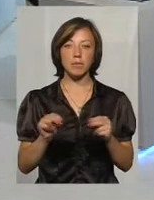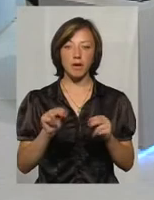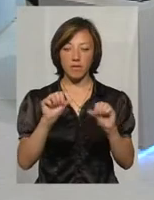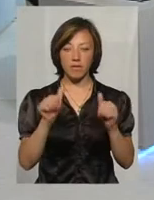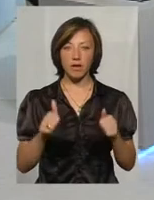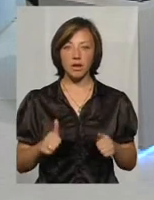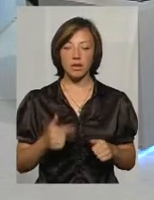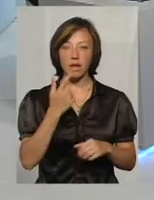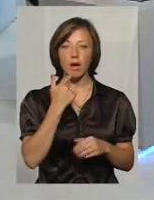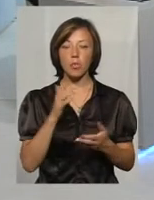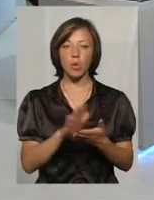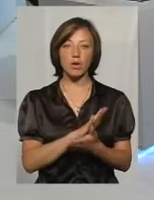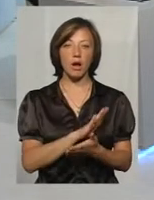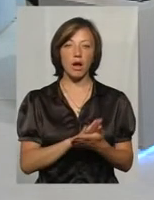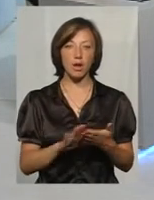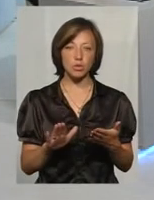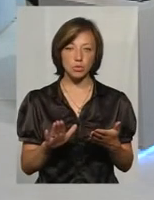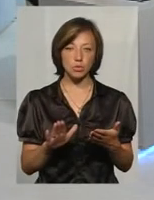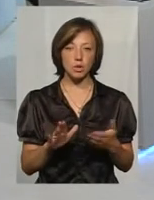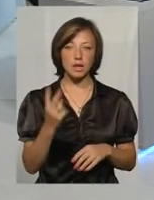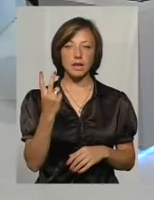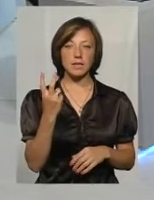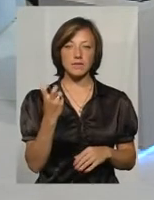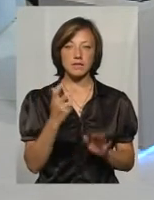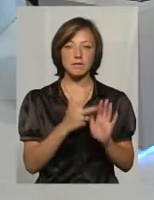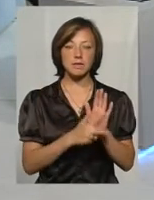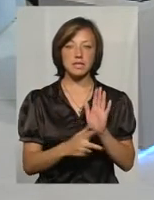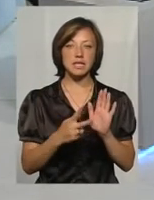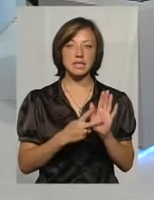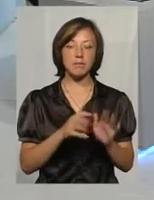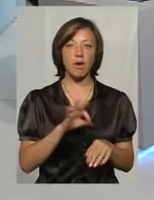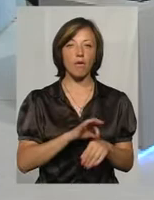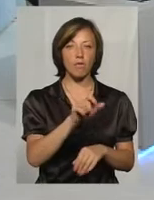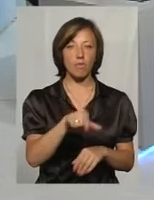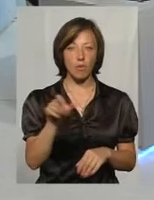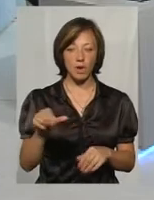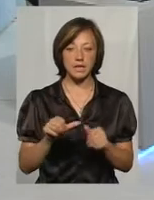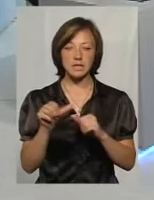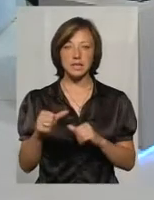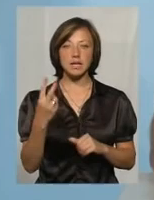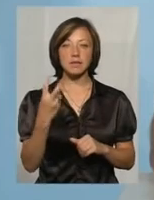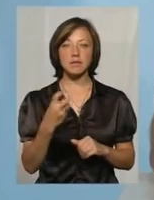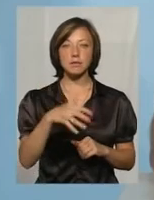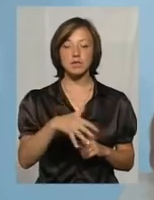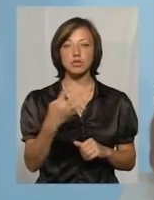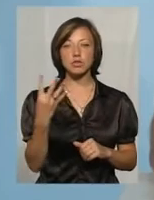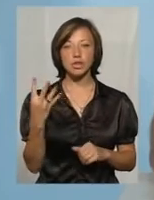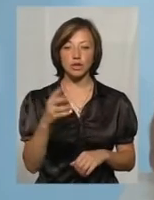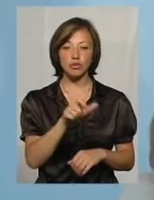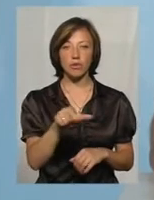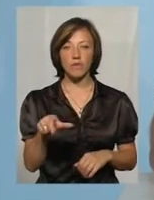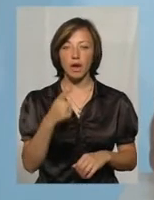перитоніального діалізу 287 хворих. Із них 254 чоловіки на гемодіалізі